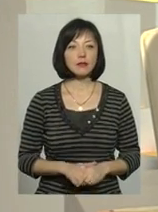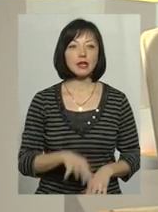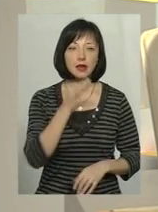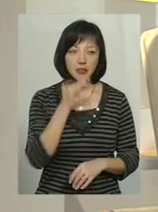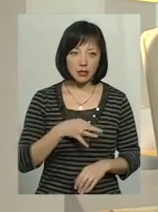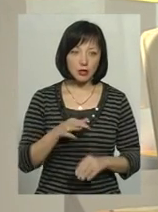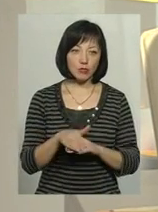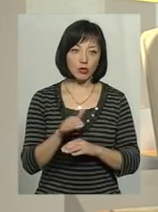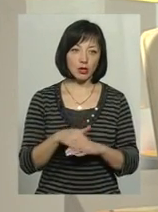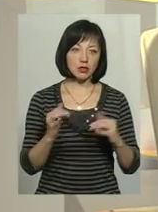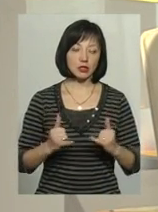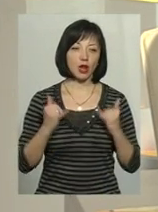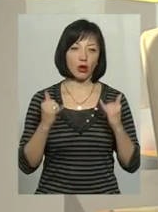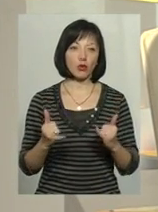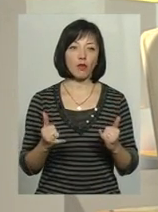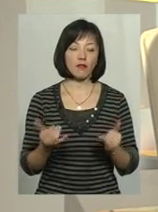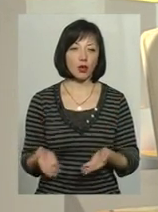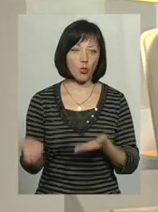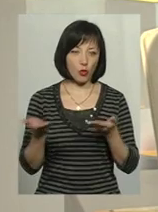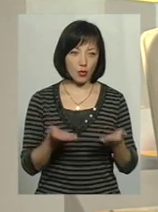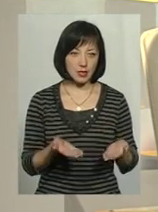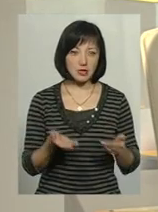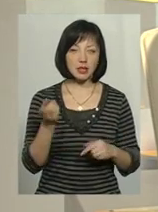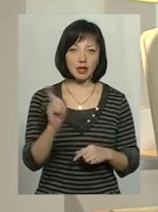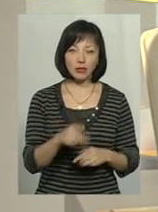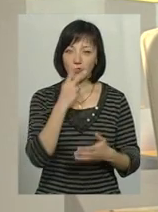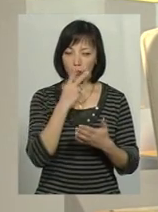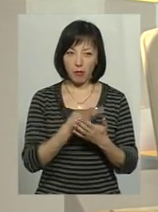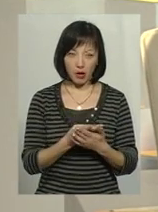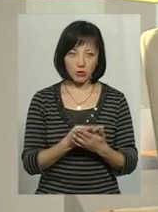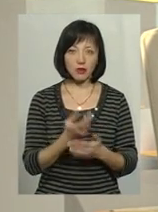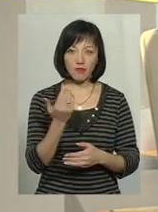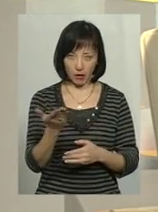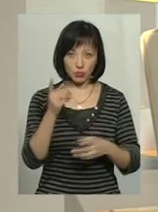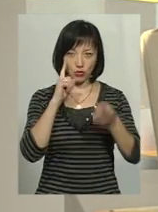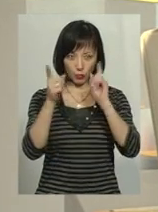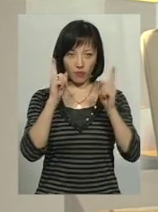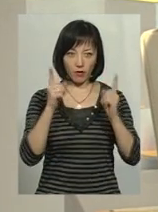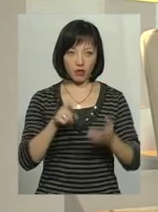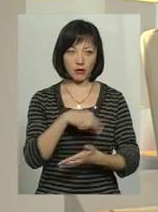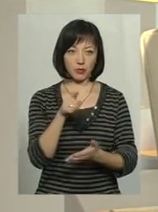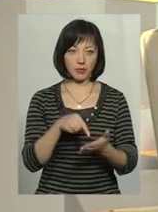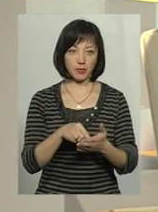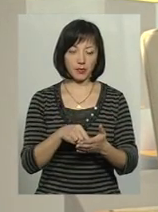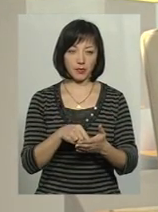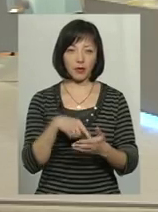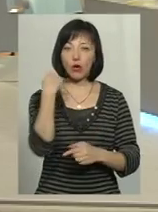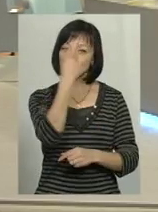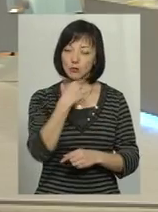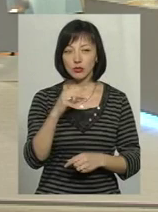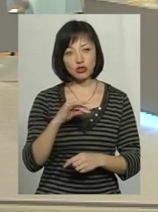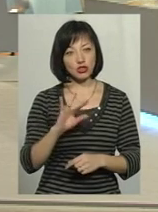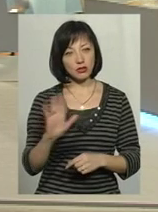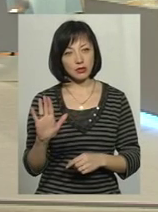будь ласка, шановні гості, те, що ви побачили, воно вас шокувало особисто?